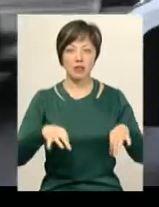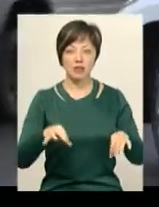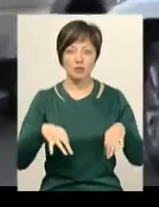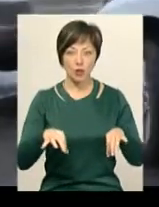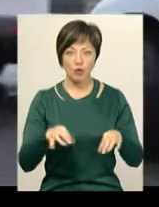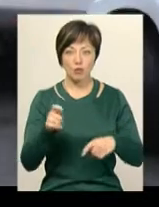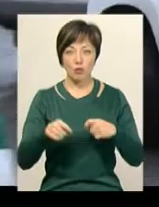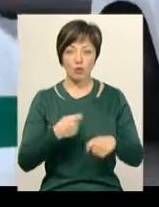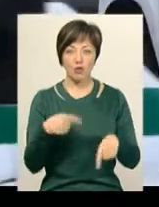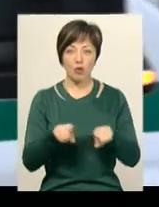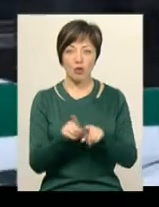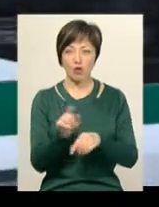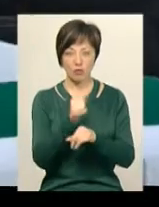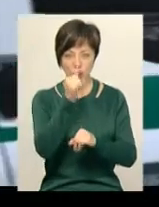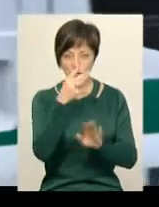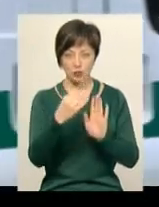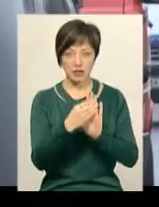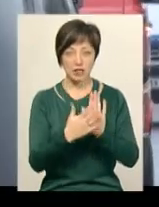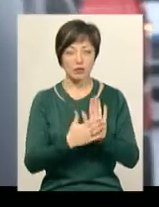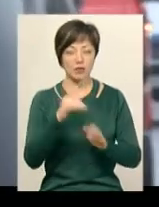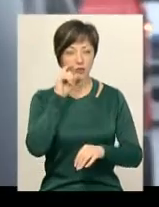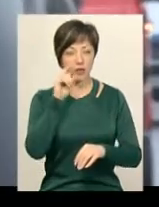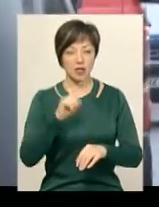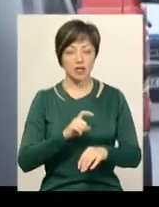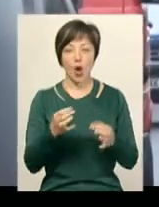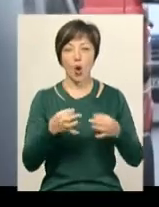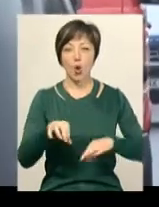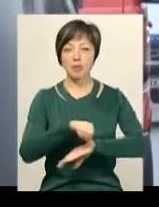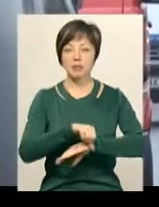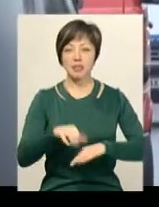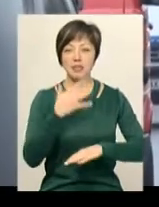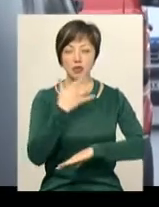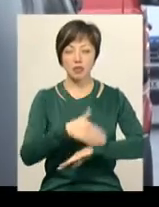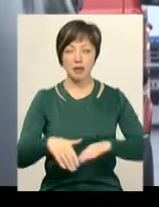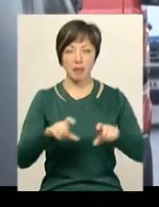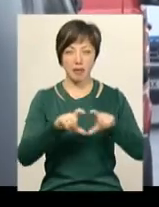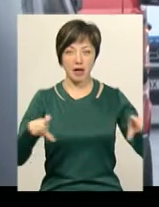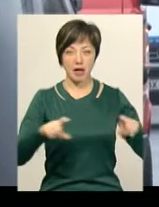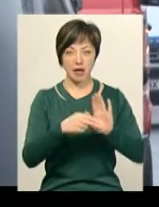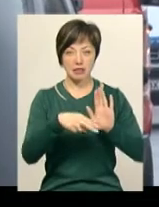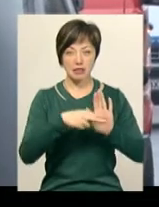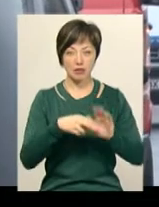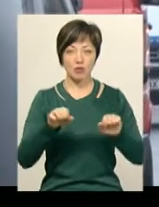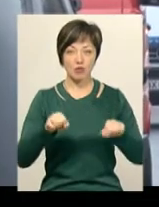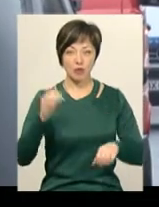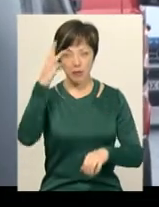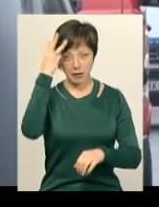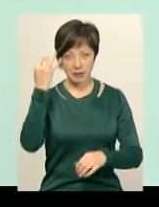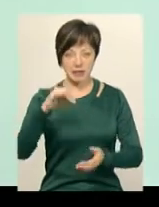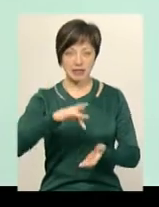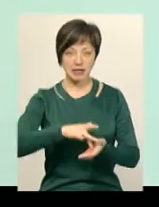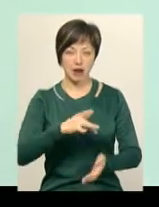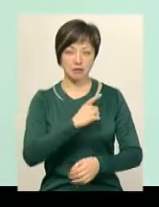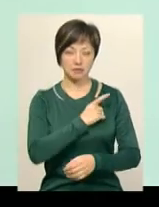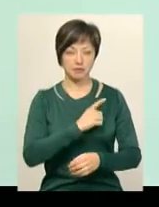порушенням такої норми не може бути зареєстроване в Україні. Розмитнити авто з іноземною реєстрацією можна на митному посту Хмельницький центральний.